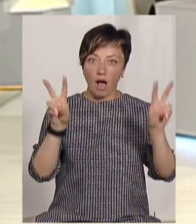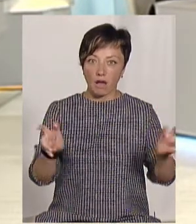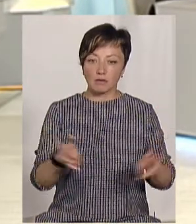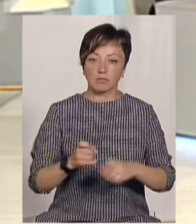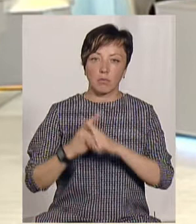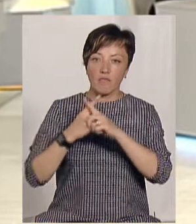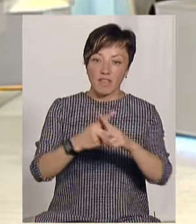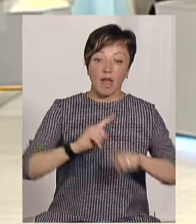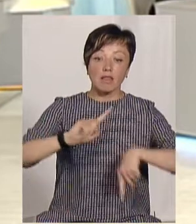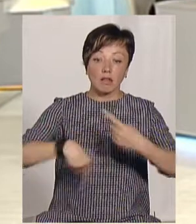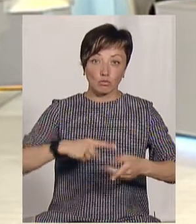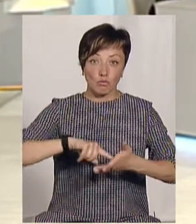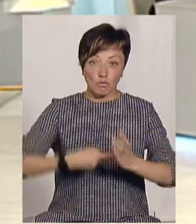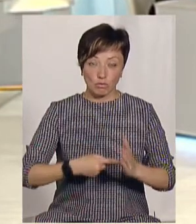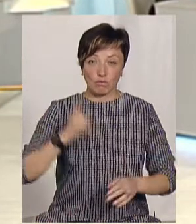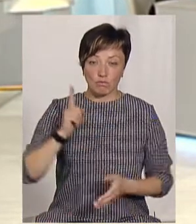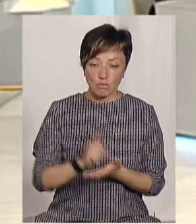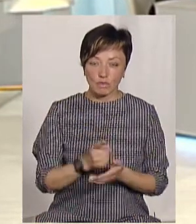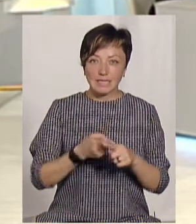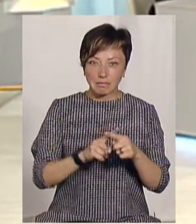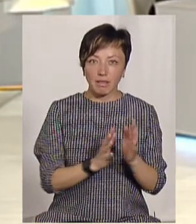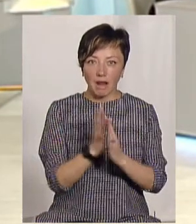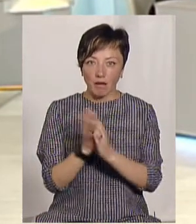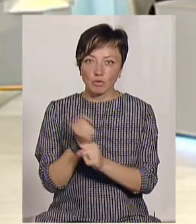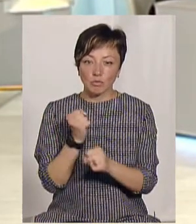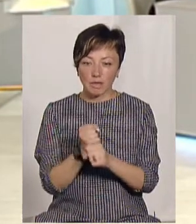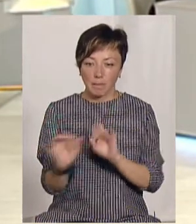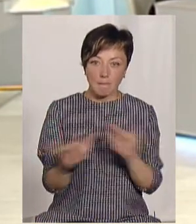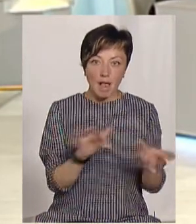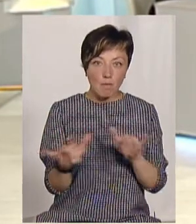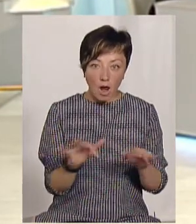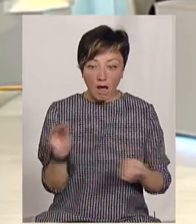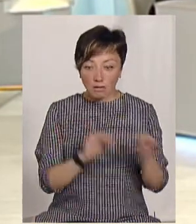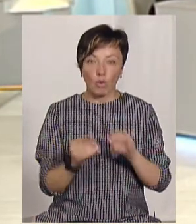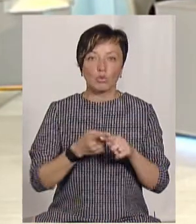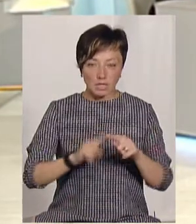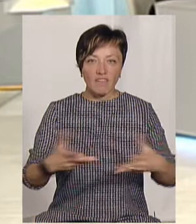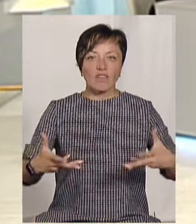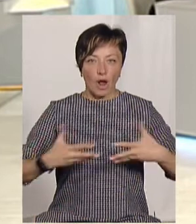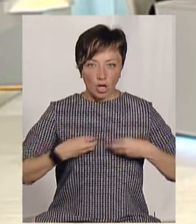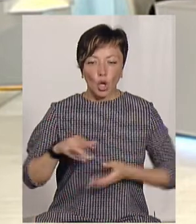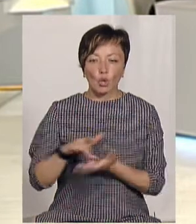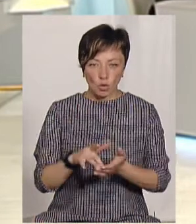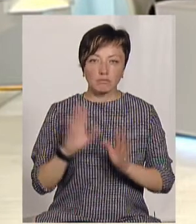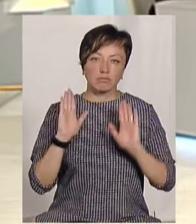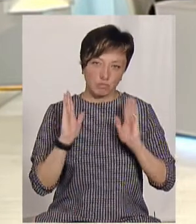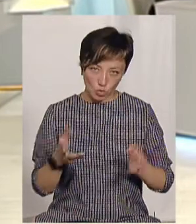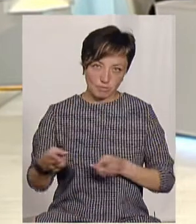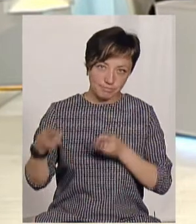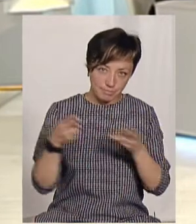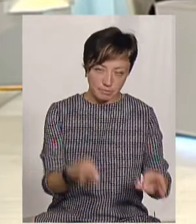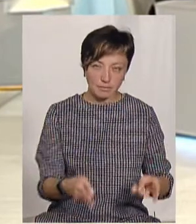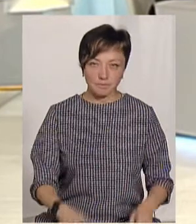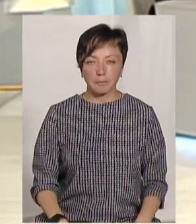яке поведе до наступного пункту, ти мусиш якусь з цими травами зробити маніпуляцію, оце ті враження, за якими турист, напевно, поїде. Скільки